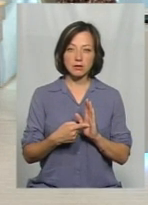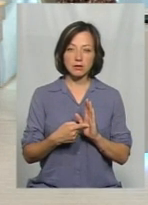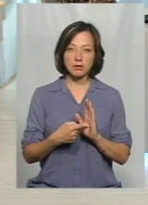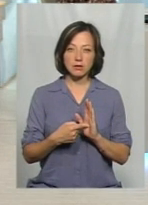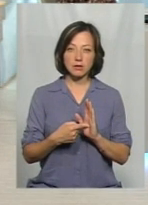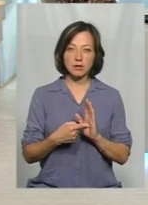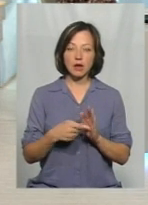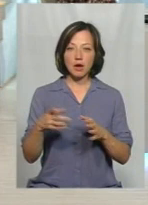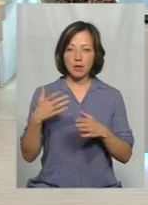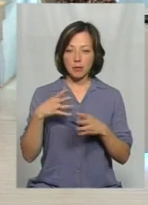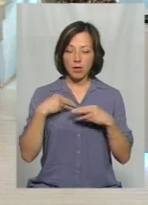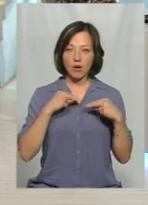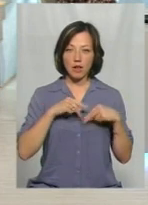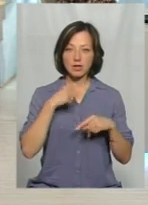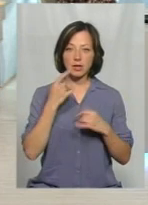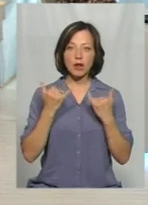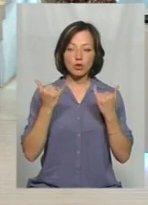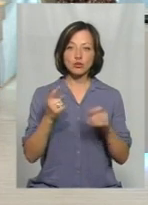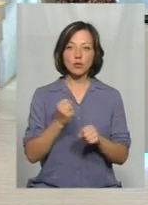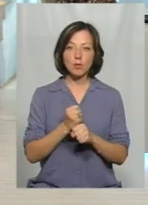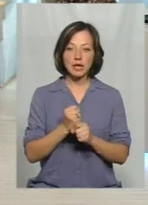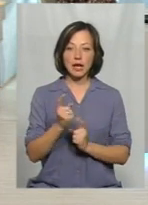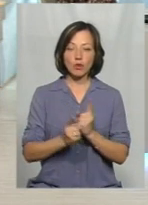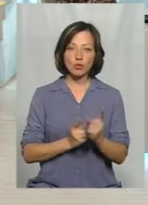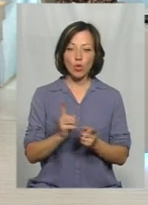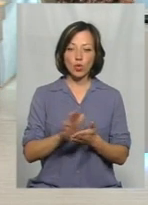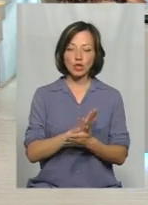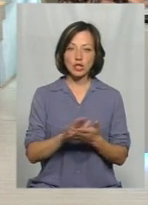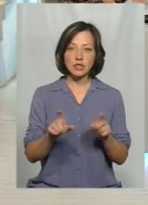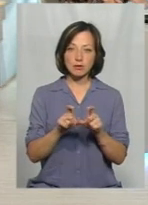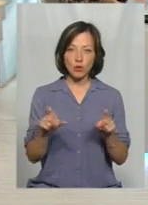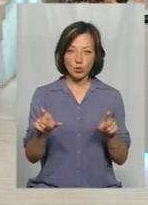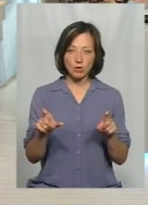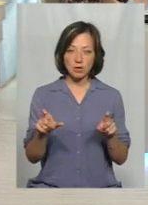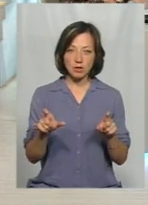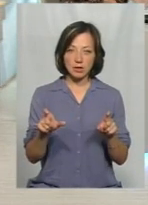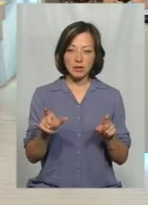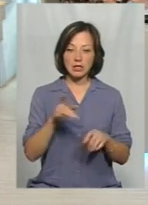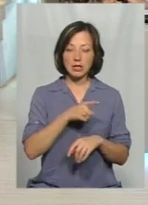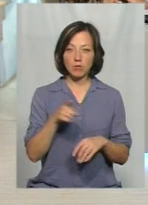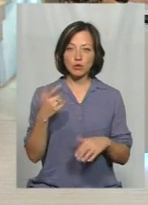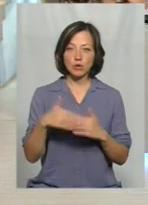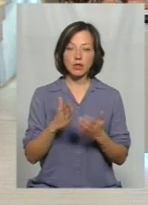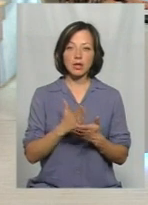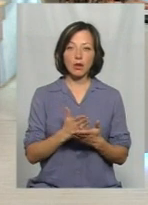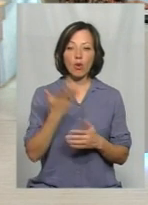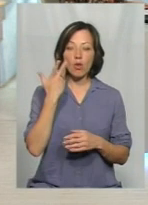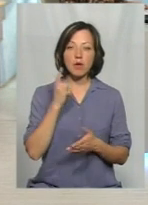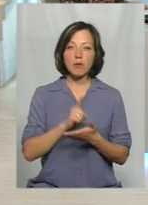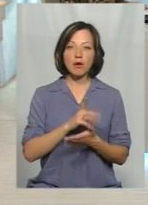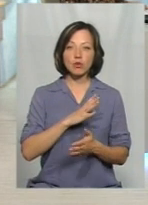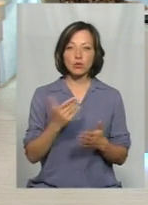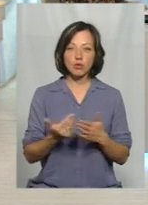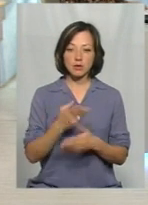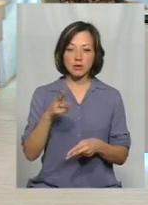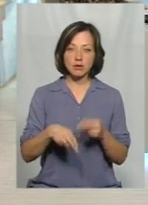Мій колега зауважив, що для того, щоб зробити реконструкцію очисних споруд... Ну, ви ж сказали тільки, що терміни вже є. То коли має бути